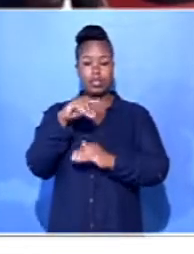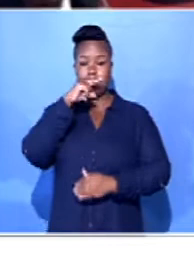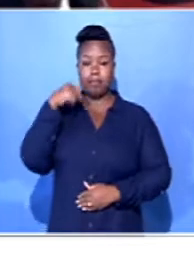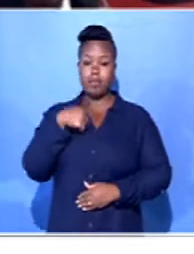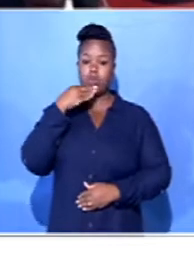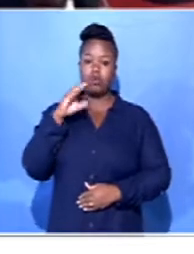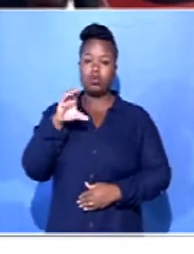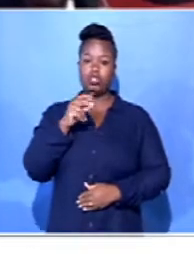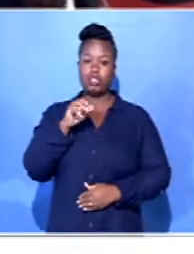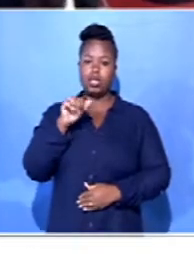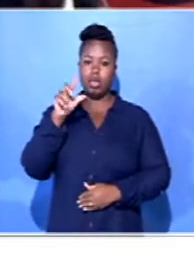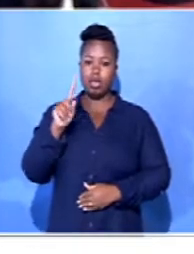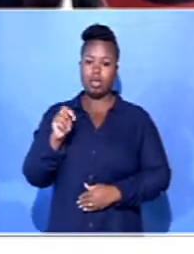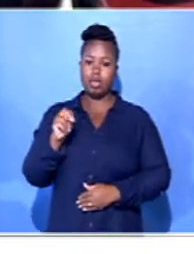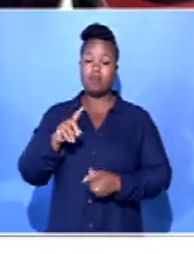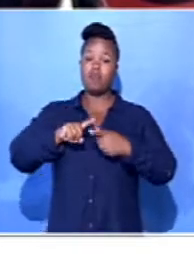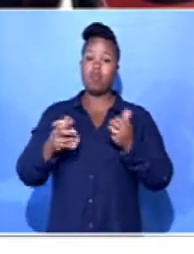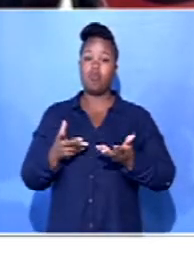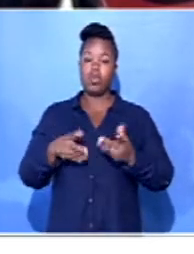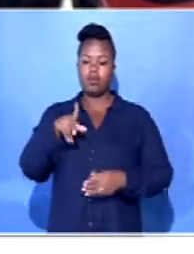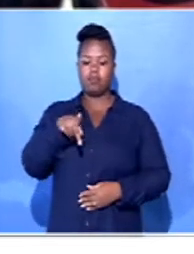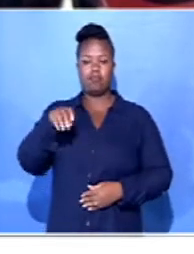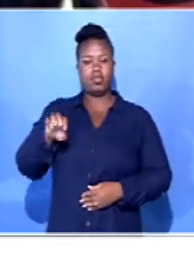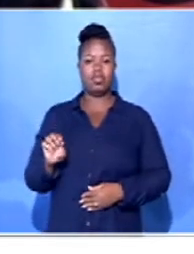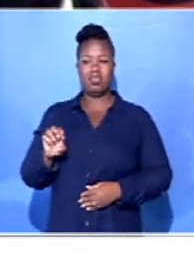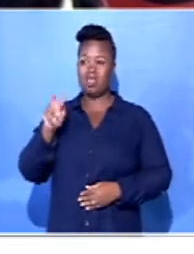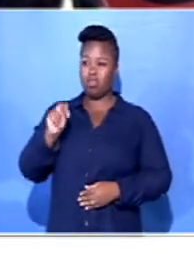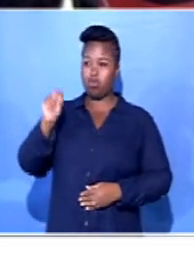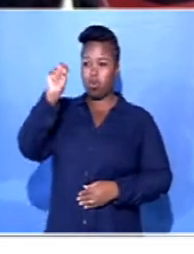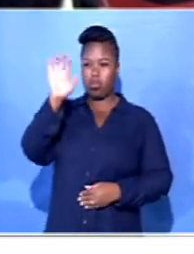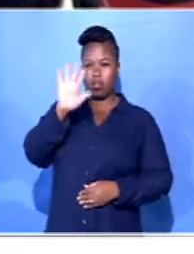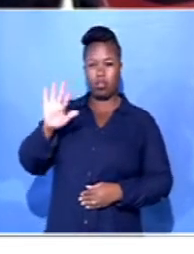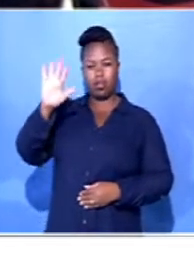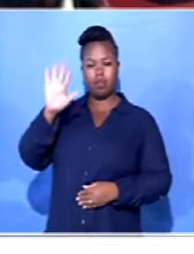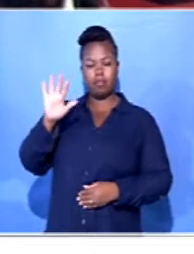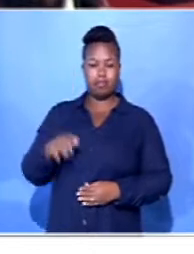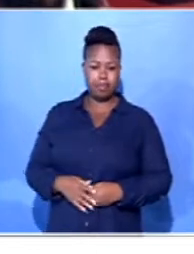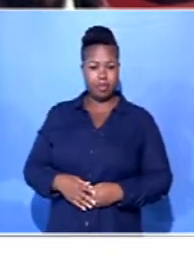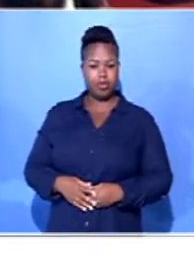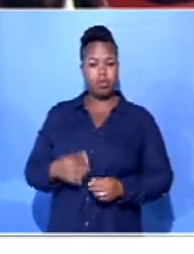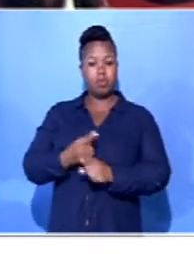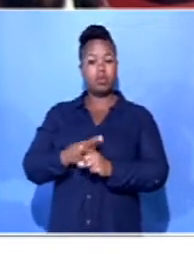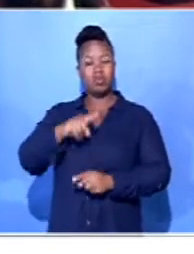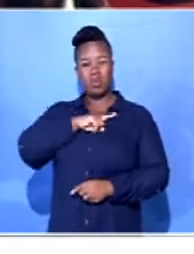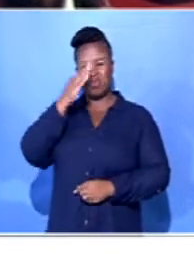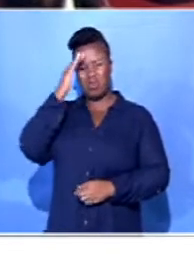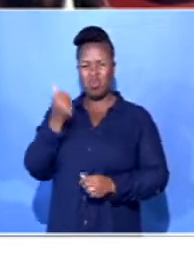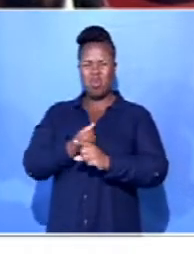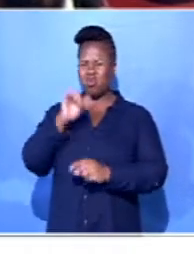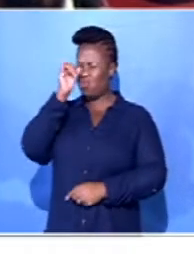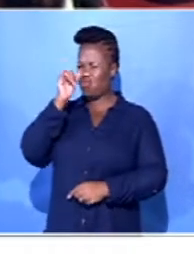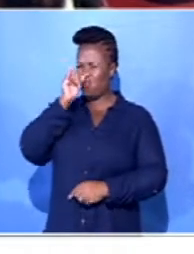Cheslin Wayne Felix, ek kom van Port Elizabeth's noordelike gebiede, waar die bullets van